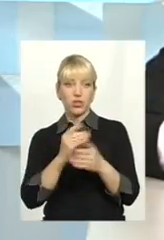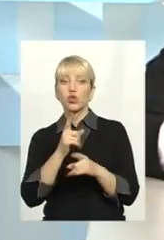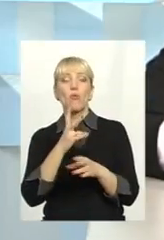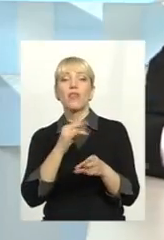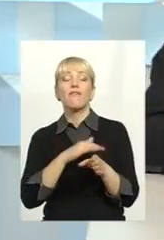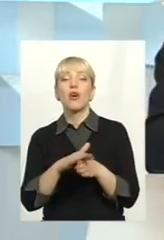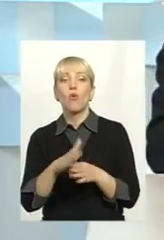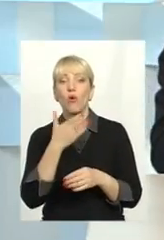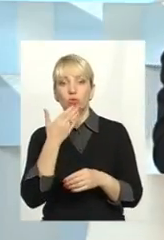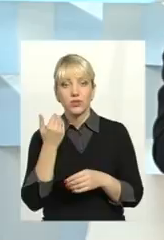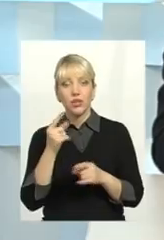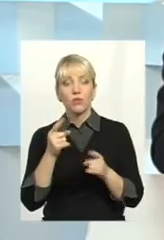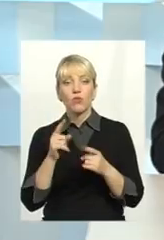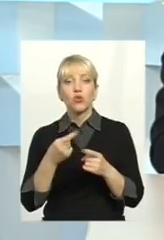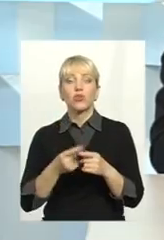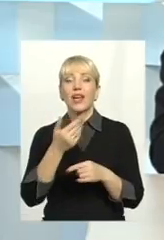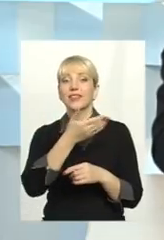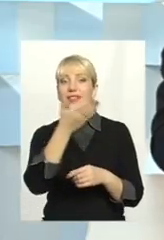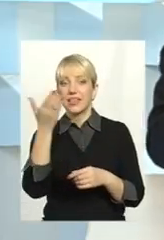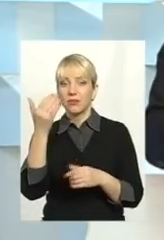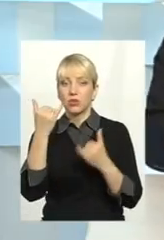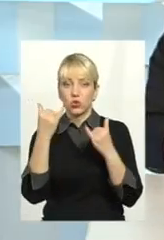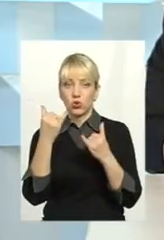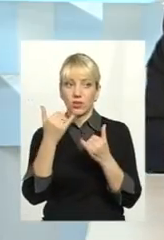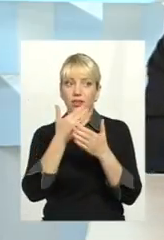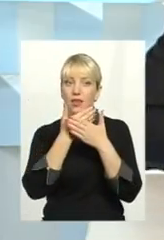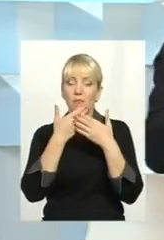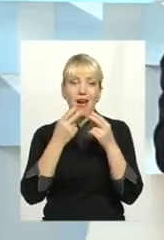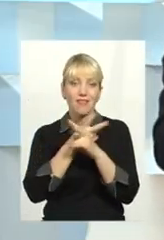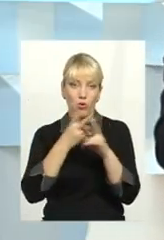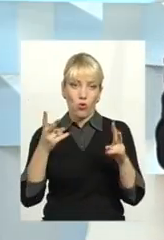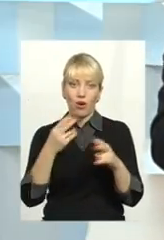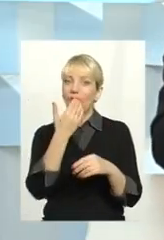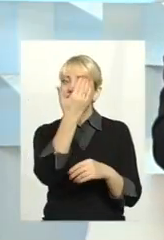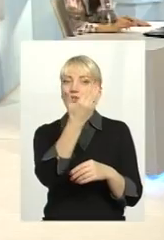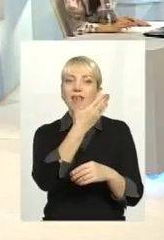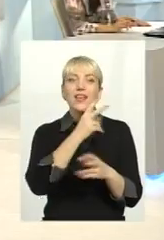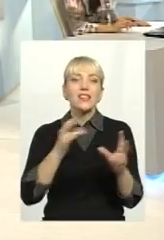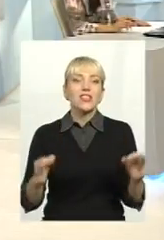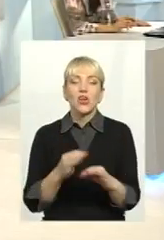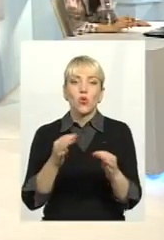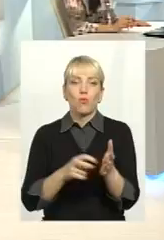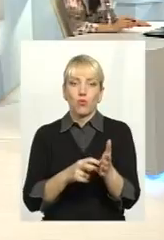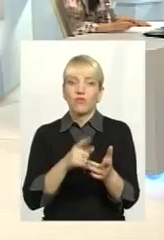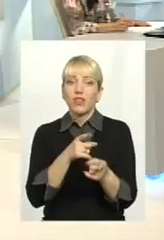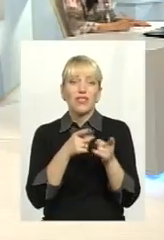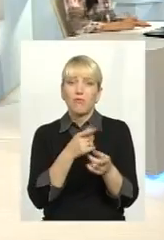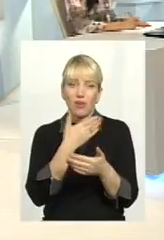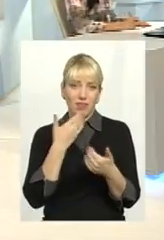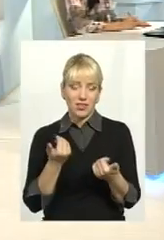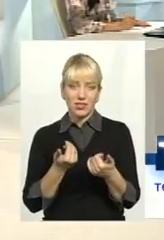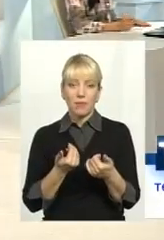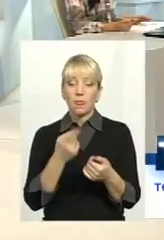не виконується? Тому що над ними сьогодні реально нема нікого. Вони не бояться, вони не пугані. Вони вас сьогодні